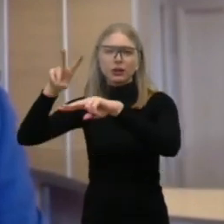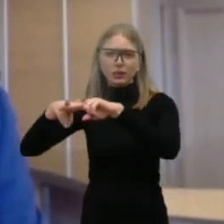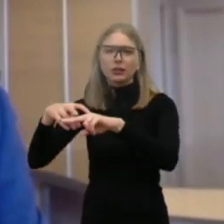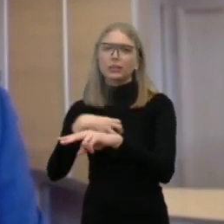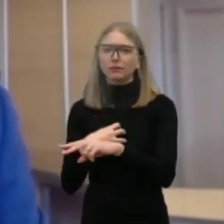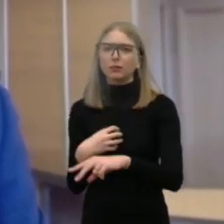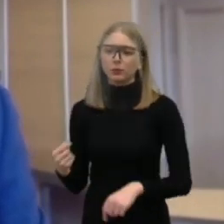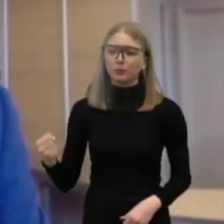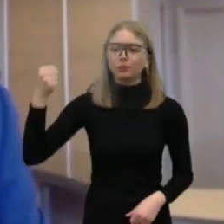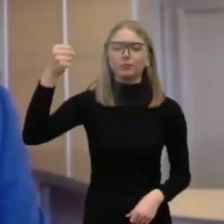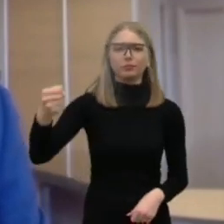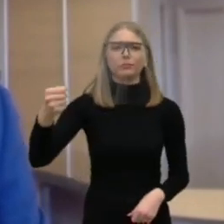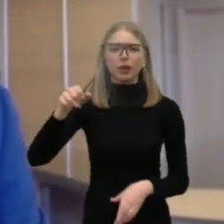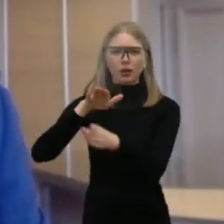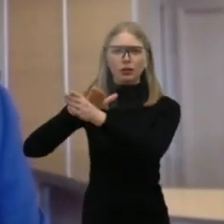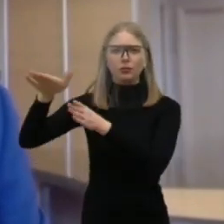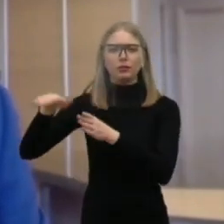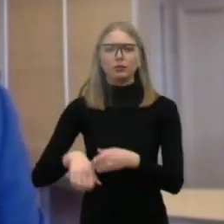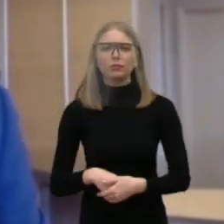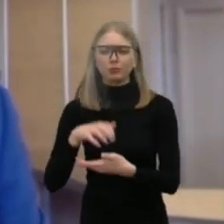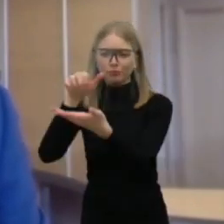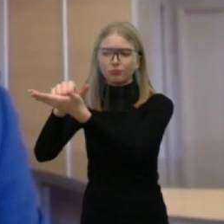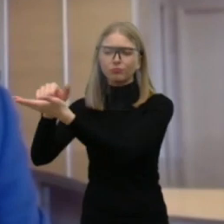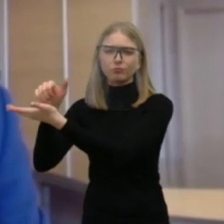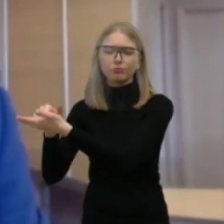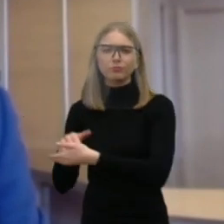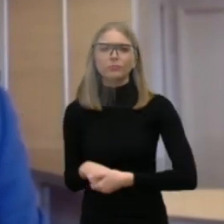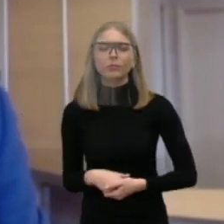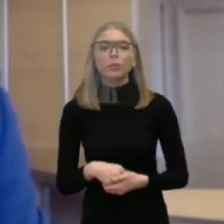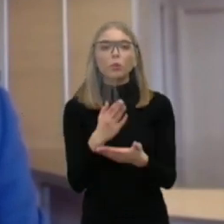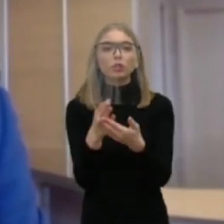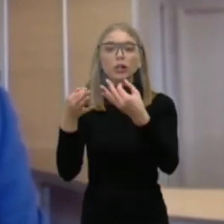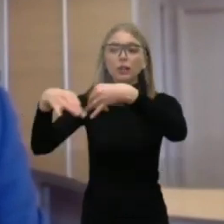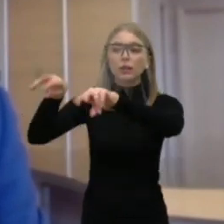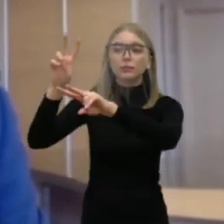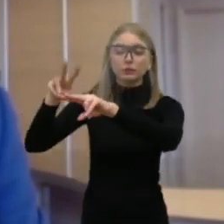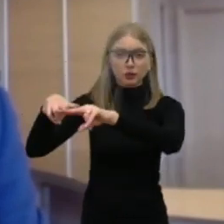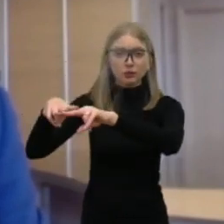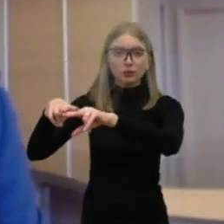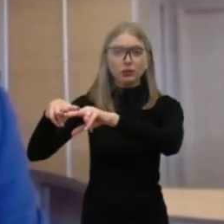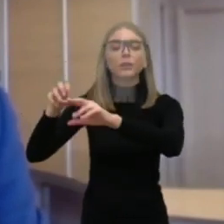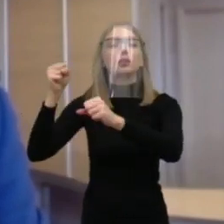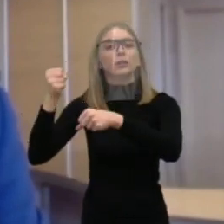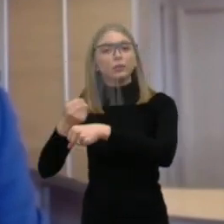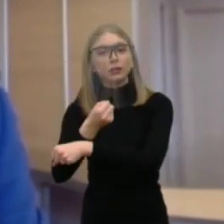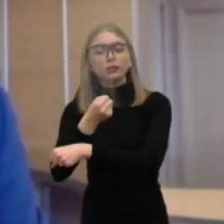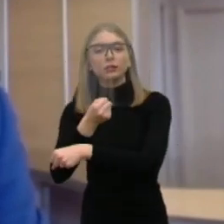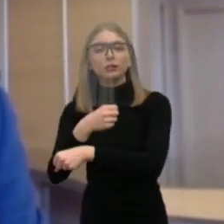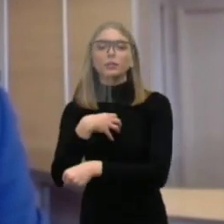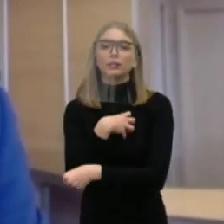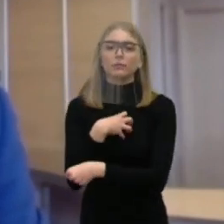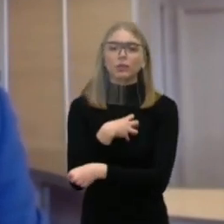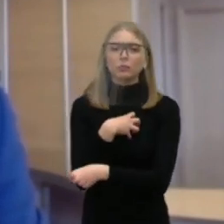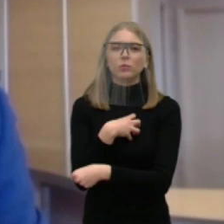pusmėtis ir matau 70 pareigybų, kurios yra neužpildytos, tai kai reikia operatyviai atliekti